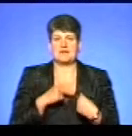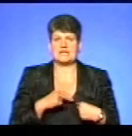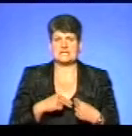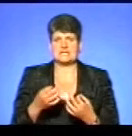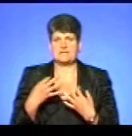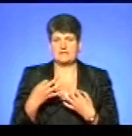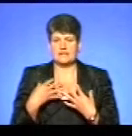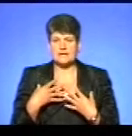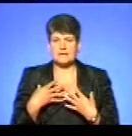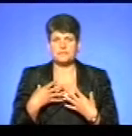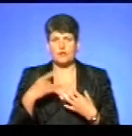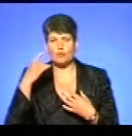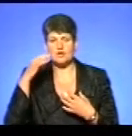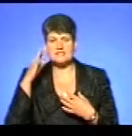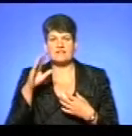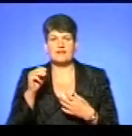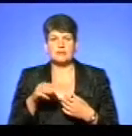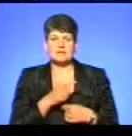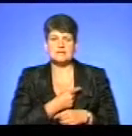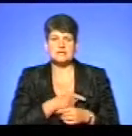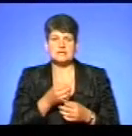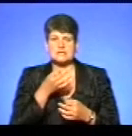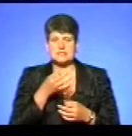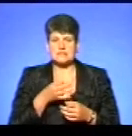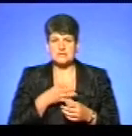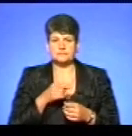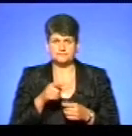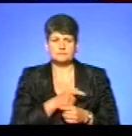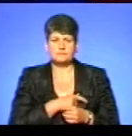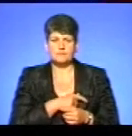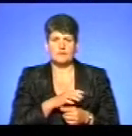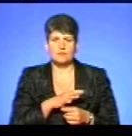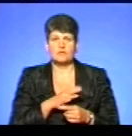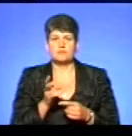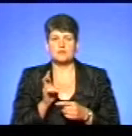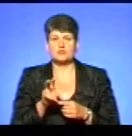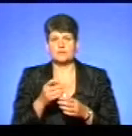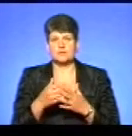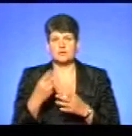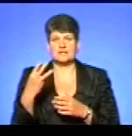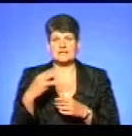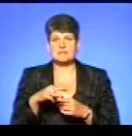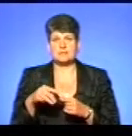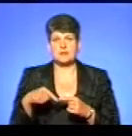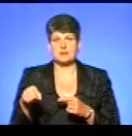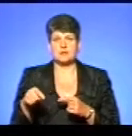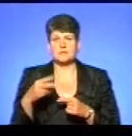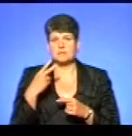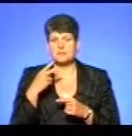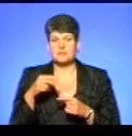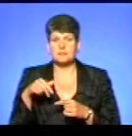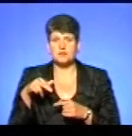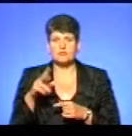чергують працівники поліції і ветеринарної медицини, сказали буквально в той час, коли вони чергували, Але подалі під них прийшов метр тридцяти, якийсь підійшов кабан, каже, подивився,